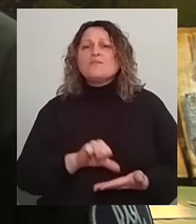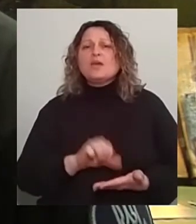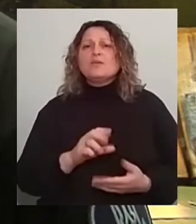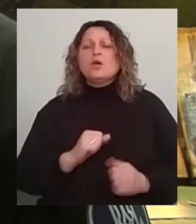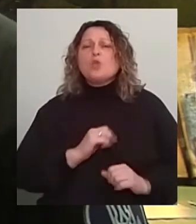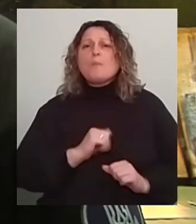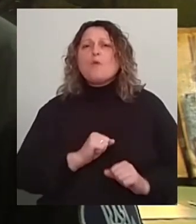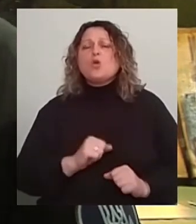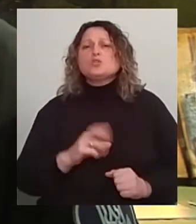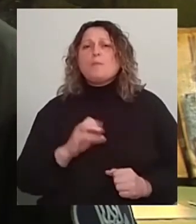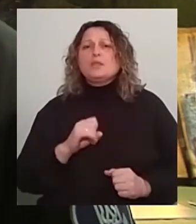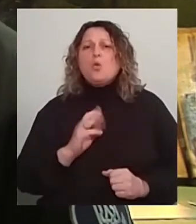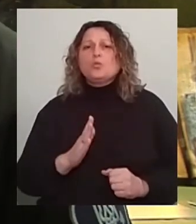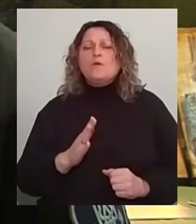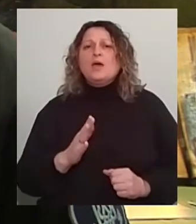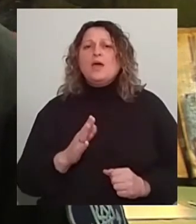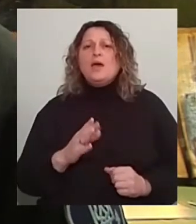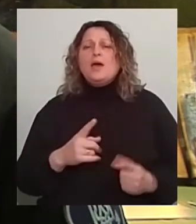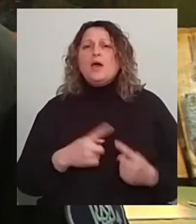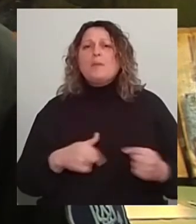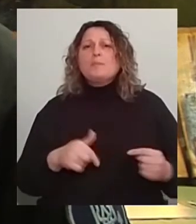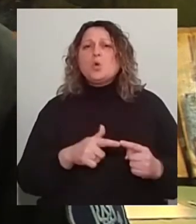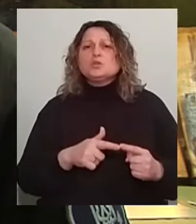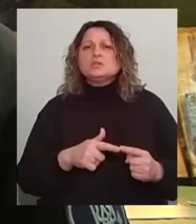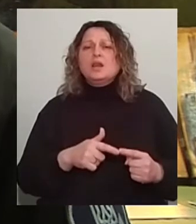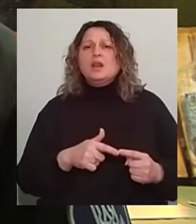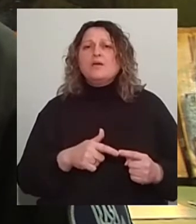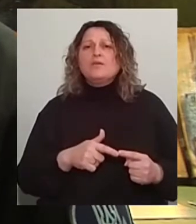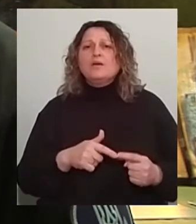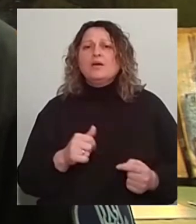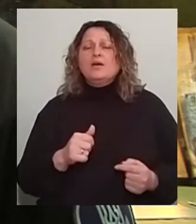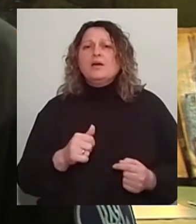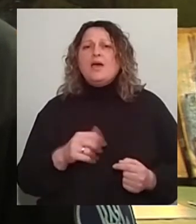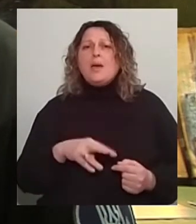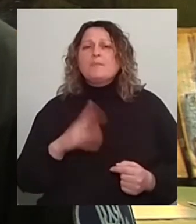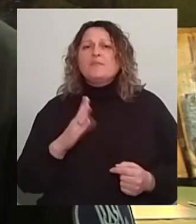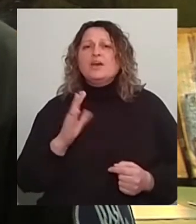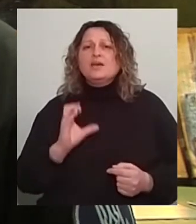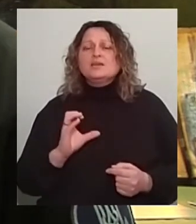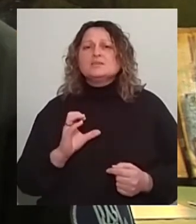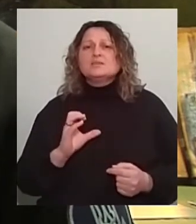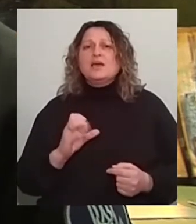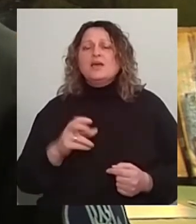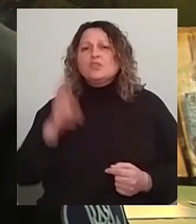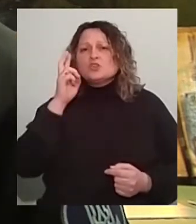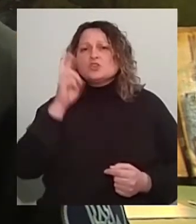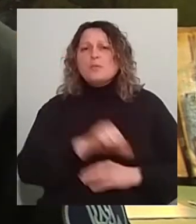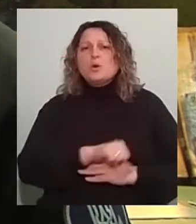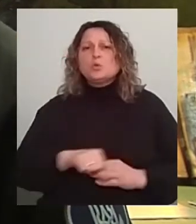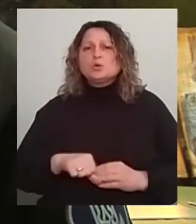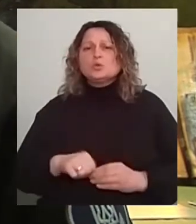представників підрозділів МВС, державної прикордонної служби,